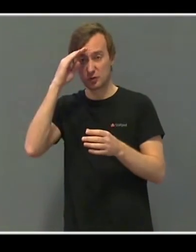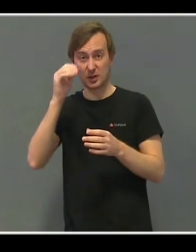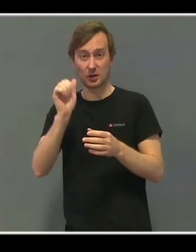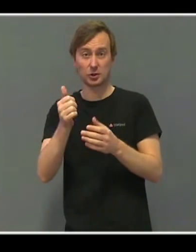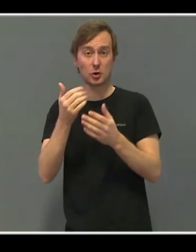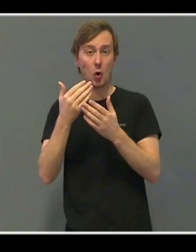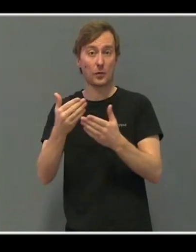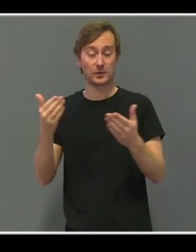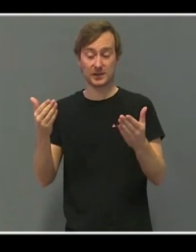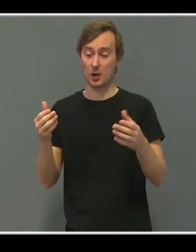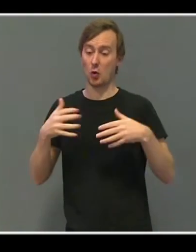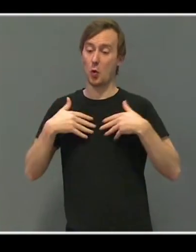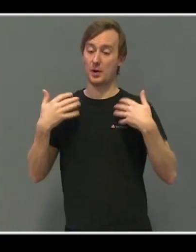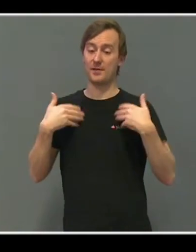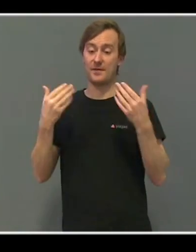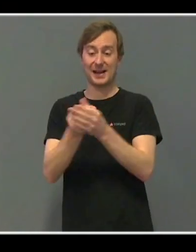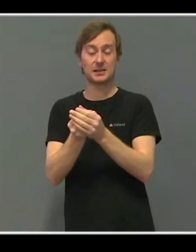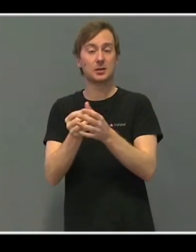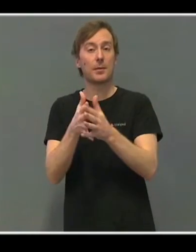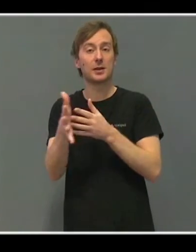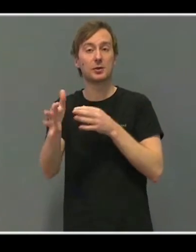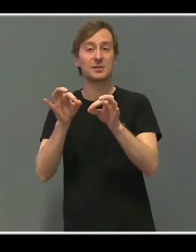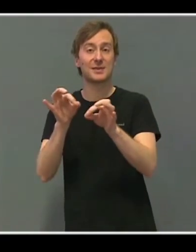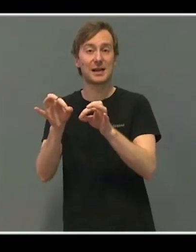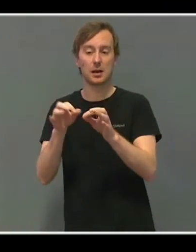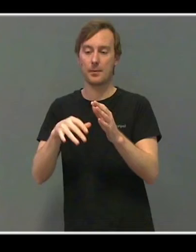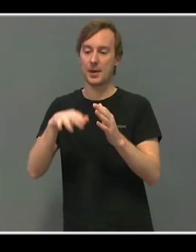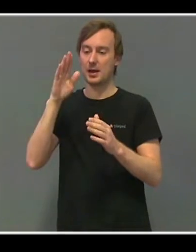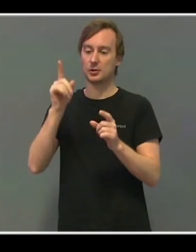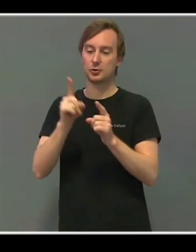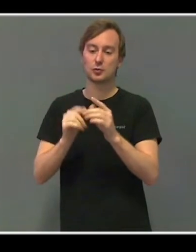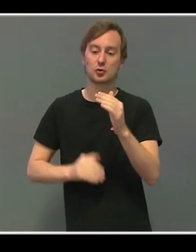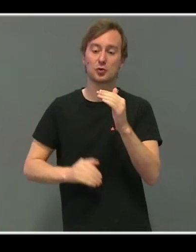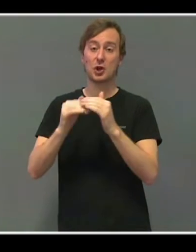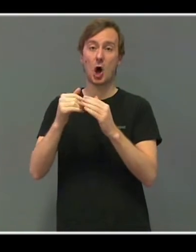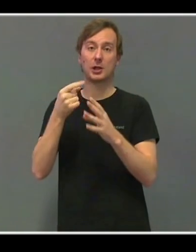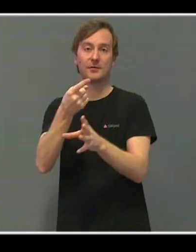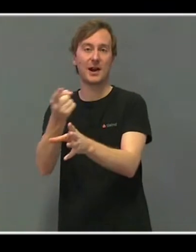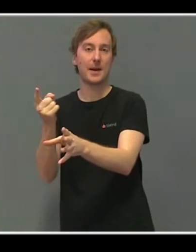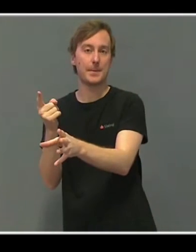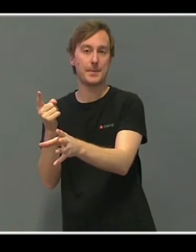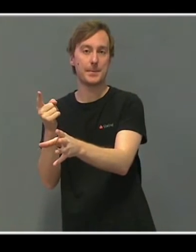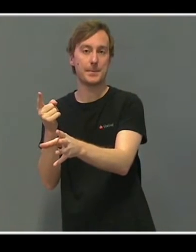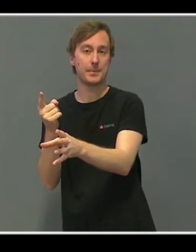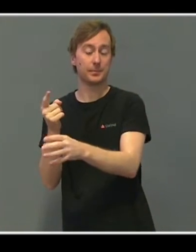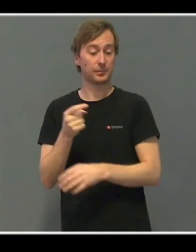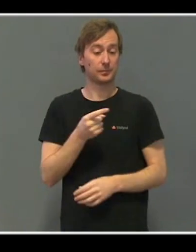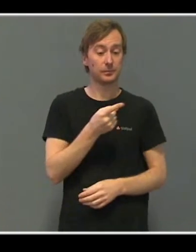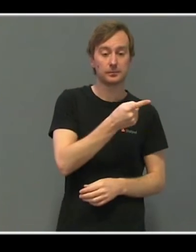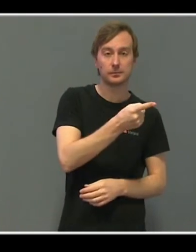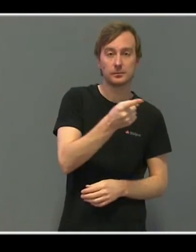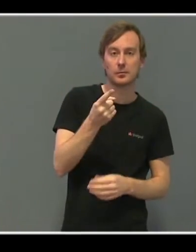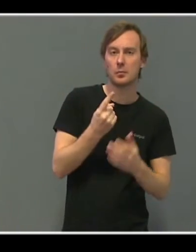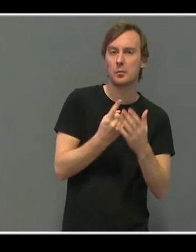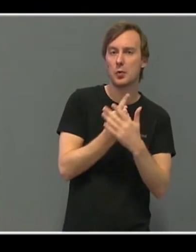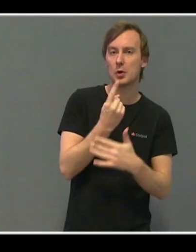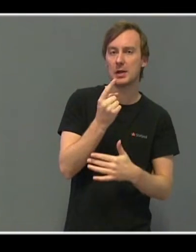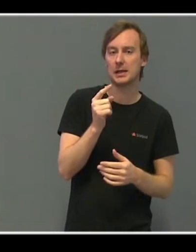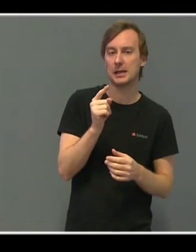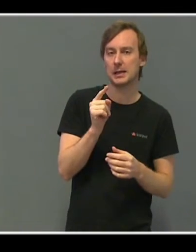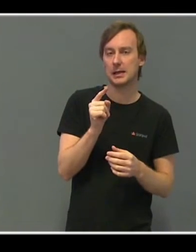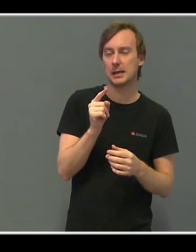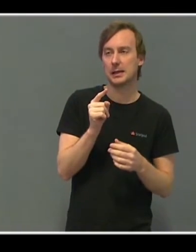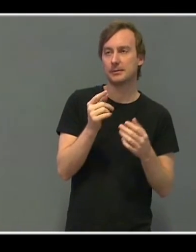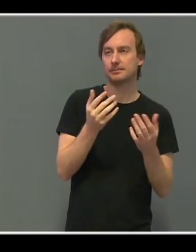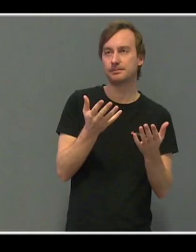at guttene, dette er en mer større sosial greie for dem, og det kan hende at jenter som spiller kanskje faller litt utenfor